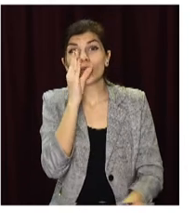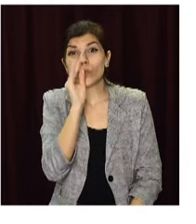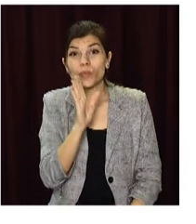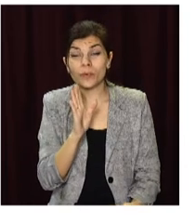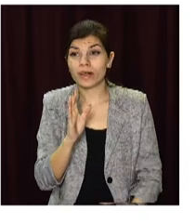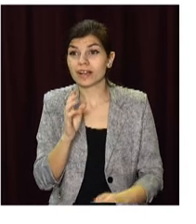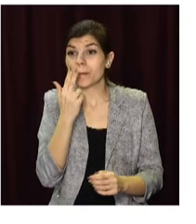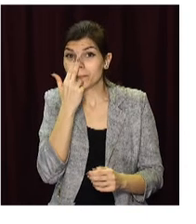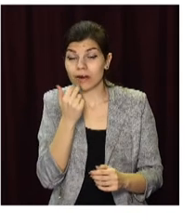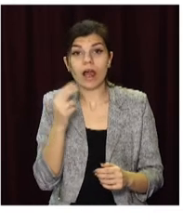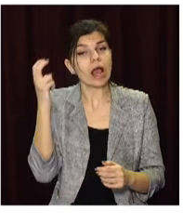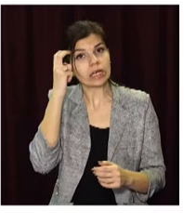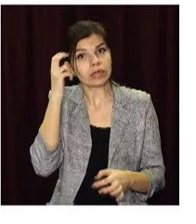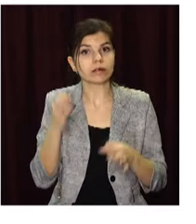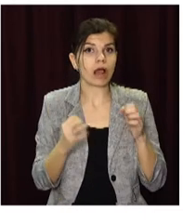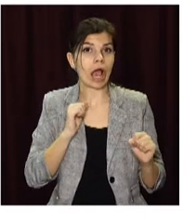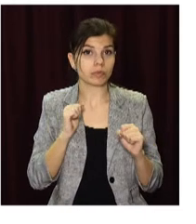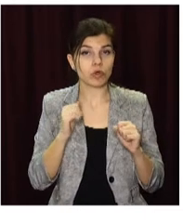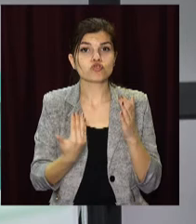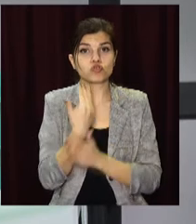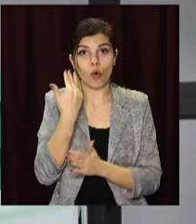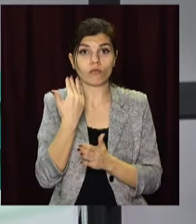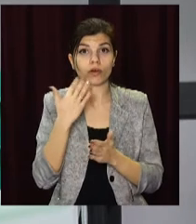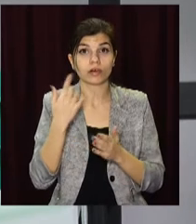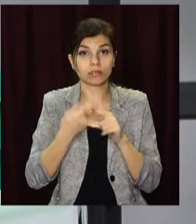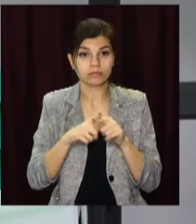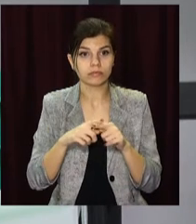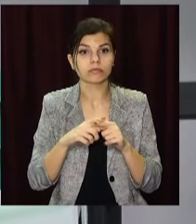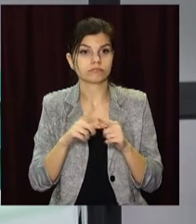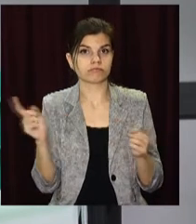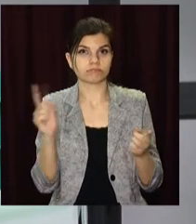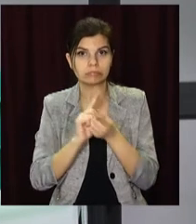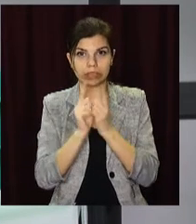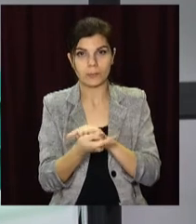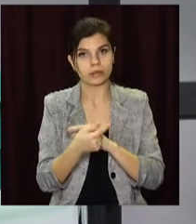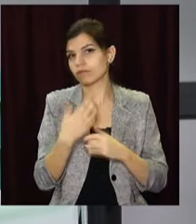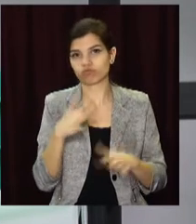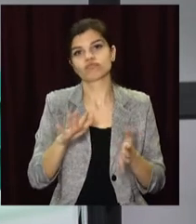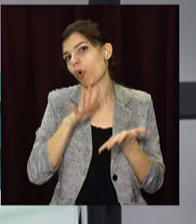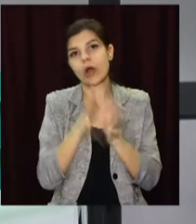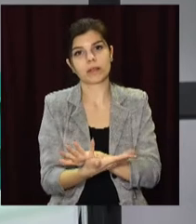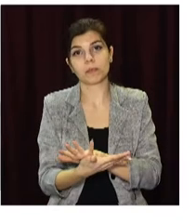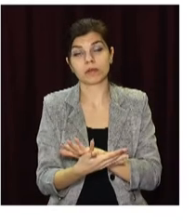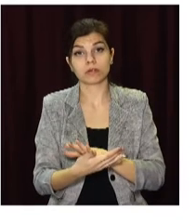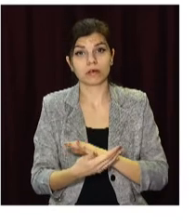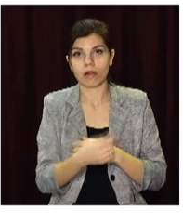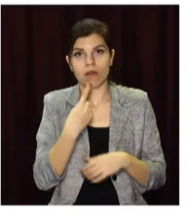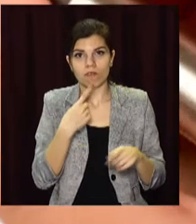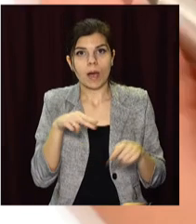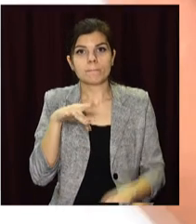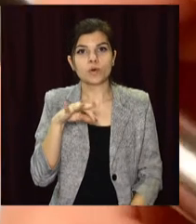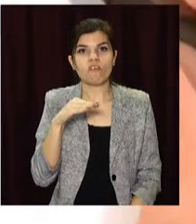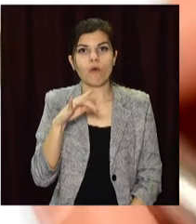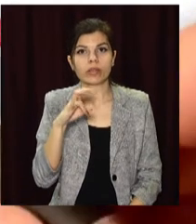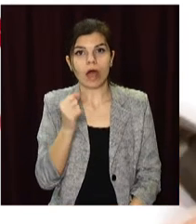ба київський окружний адмінсуд нові норми скасував. Викладачка Юлія Андруцька каже, вважає це профанацією. Адже коли